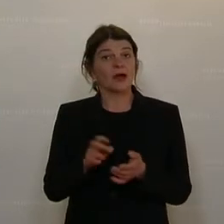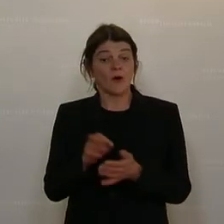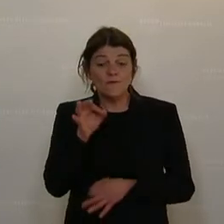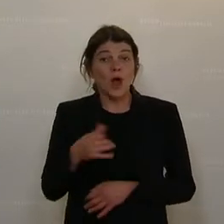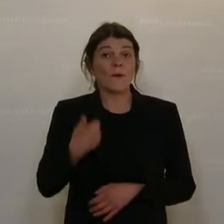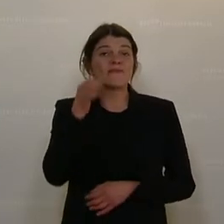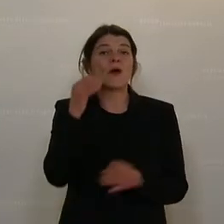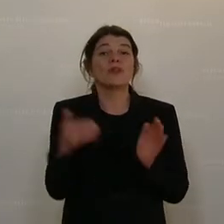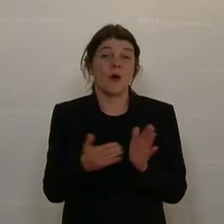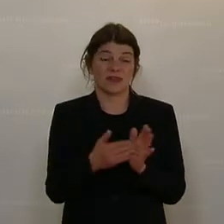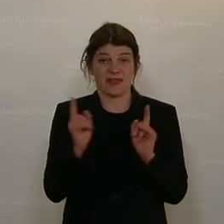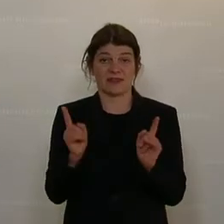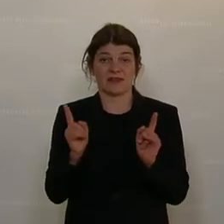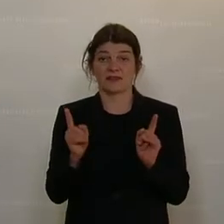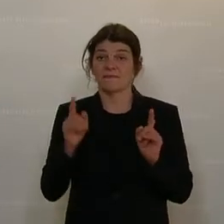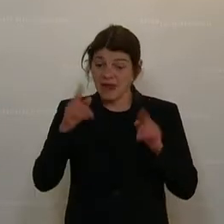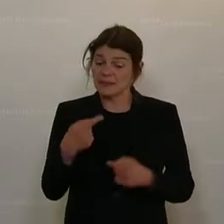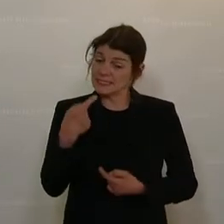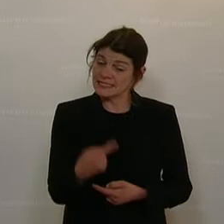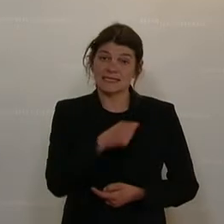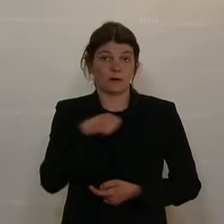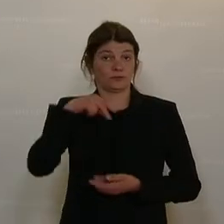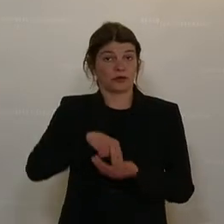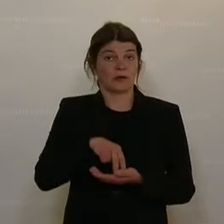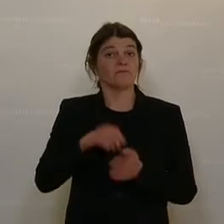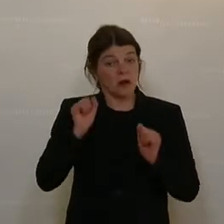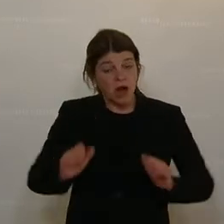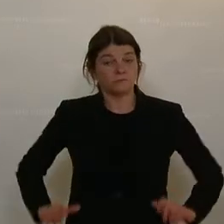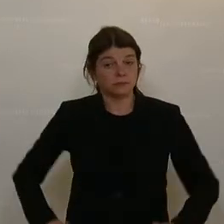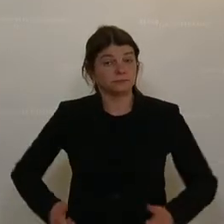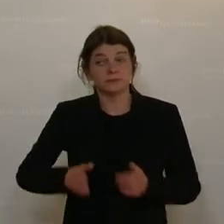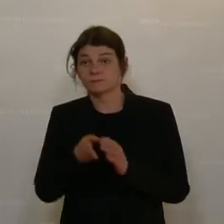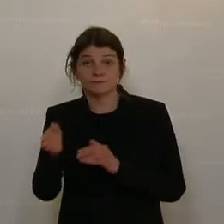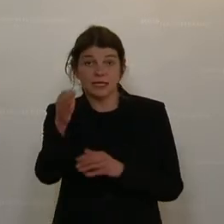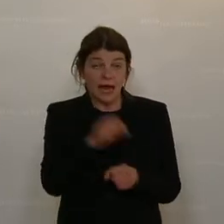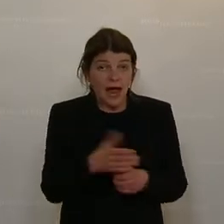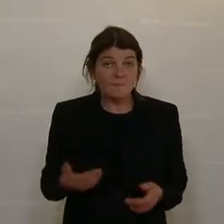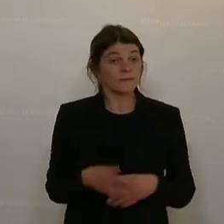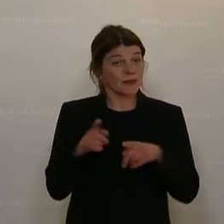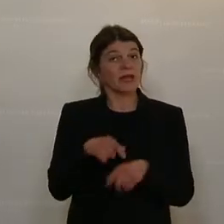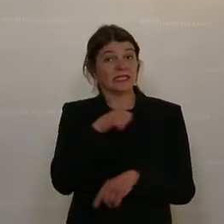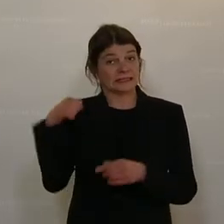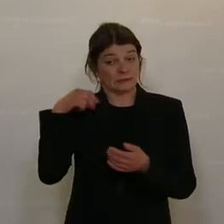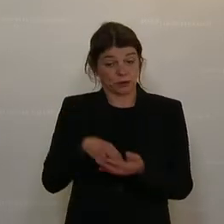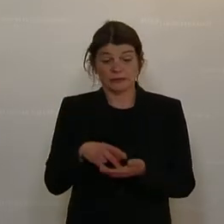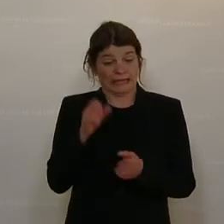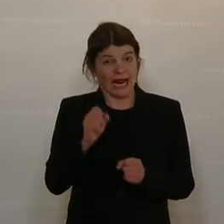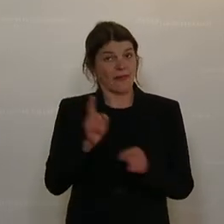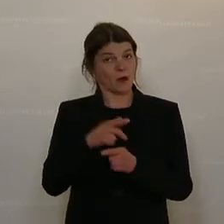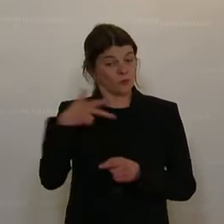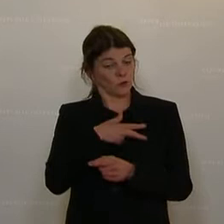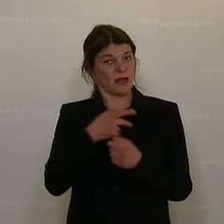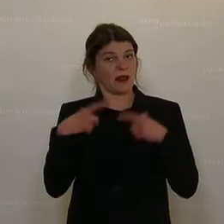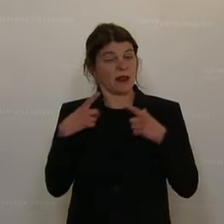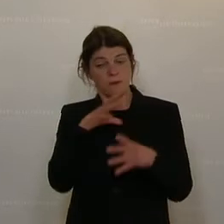das für junge Frauen notwendig ist, um sich selbstständig vorzubewegen und selbstständig eine soziale Teilhabe zu gewährleisten.